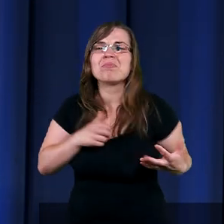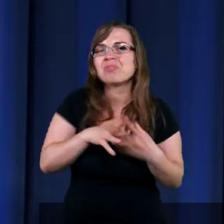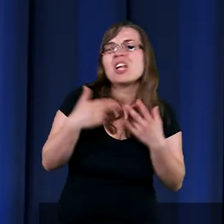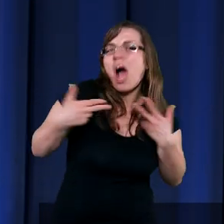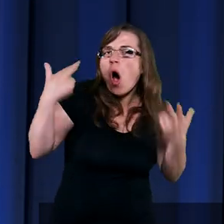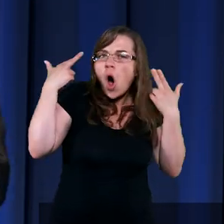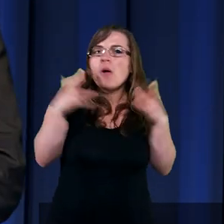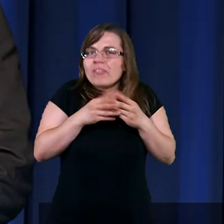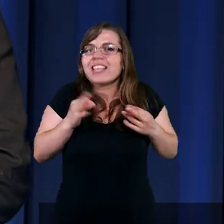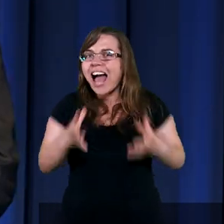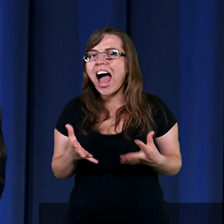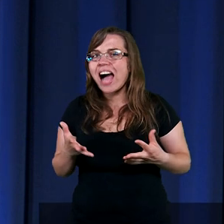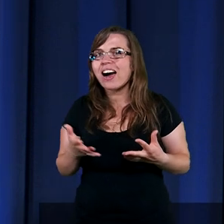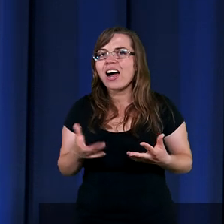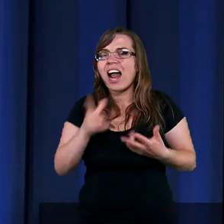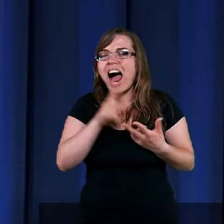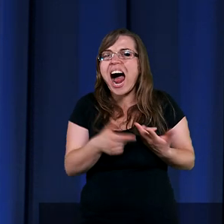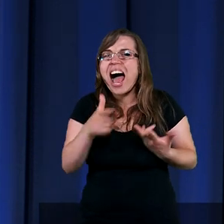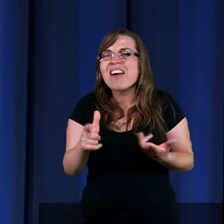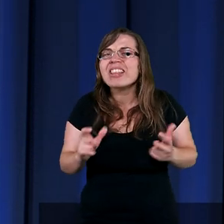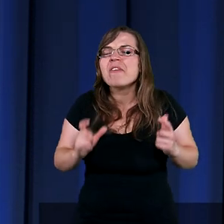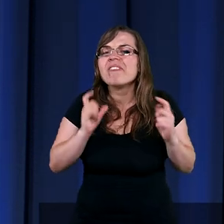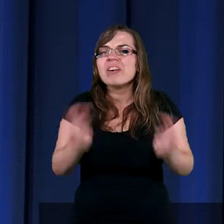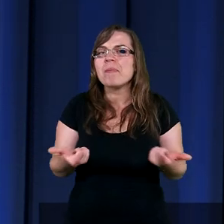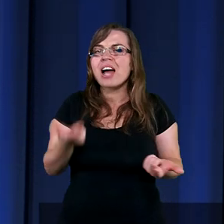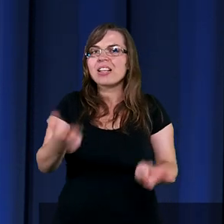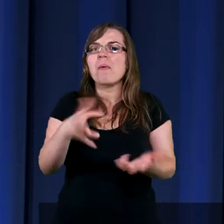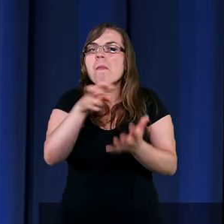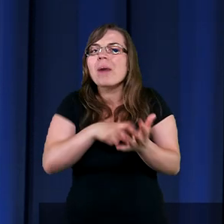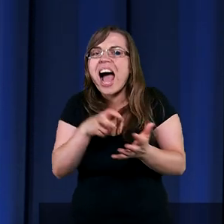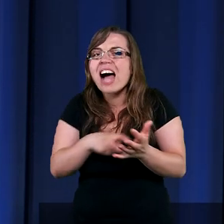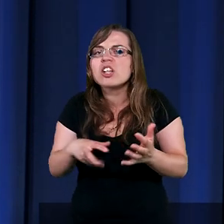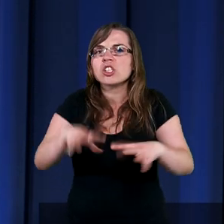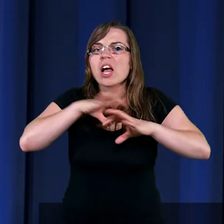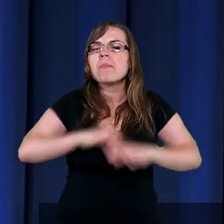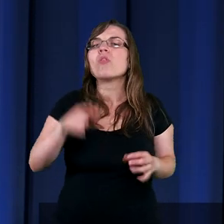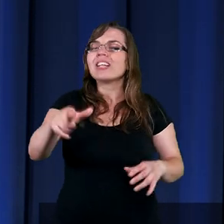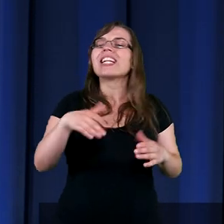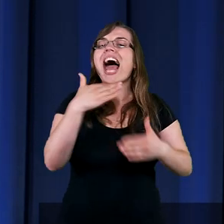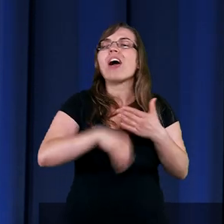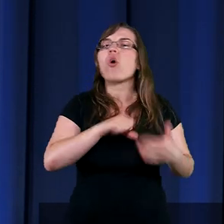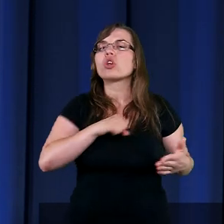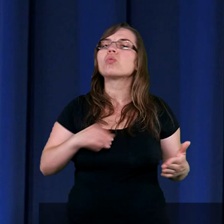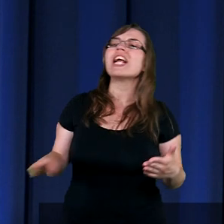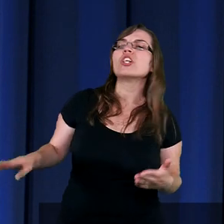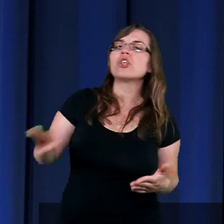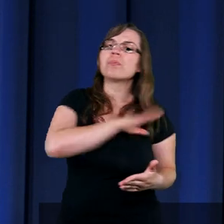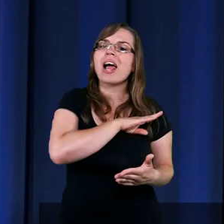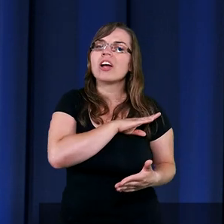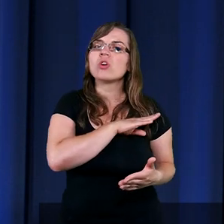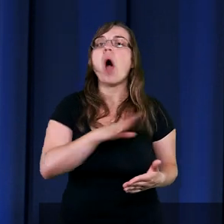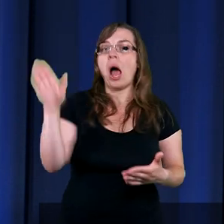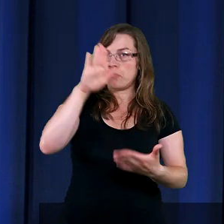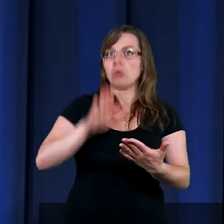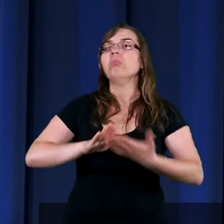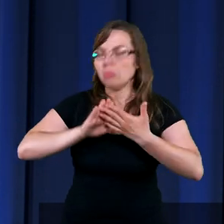czasem z tą cierpliwością, nie? Ale w tym wypadku brak cierpliwości zakończył się tragicznie. Pan Bóg mu